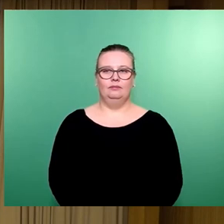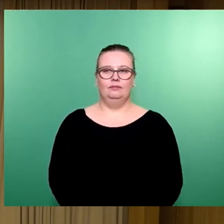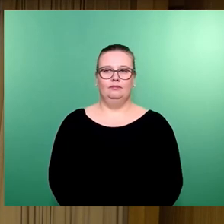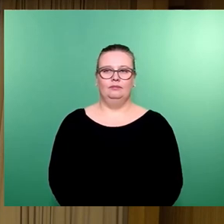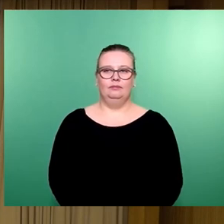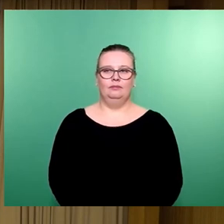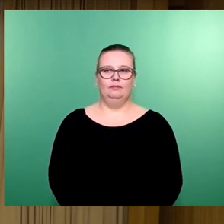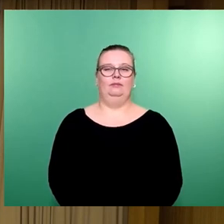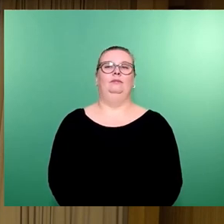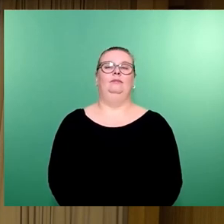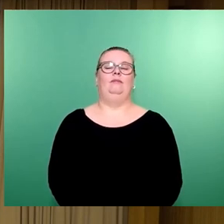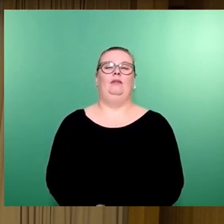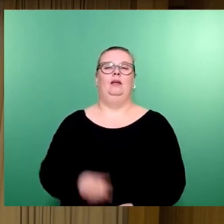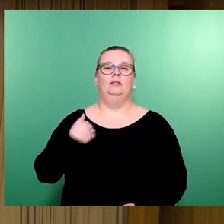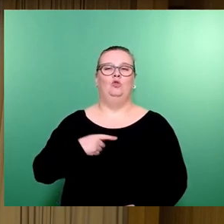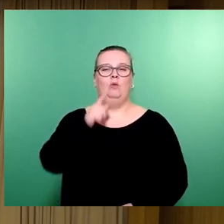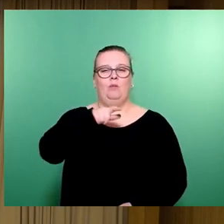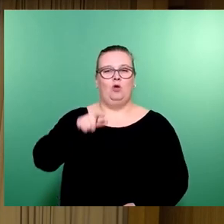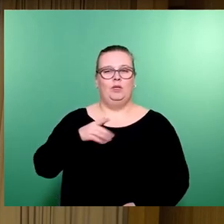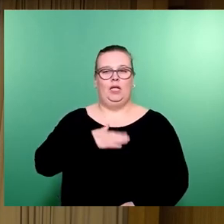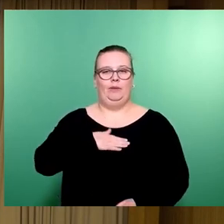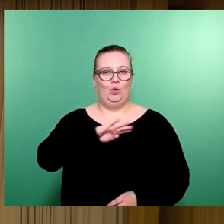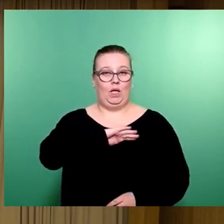Sehr geehrter Herr Oberbürgermeister, werte Kolleginnen und Kollegen,